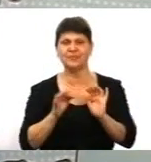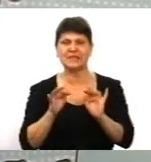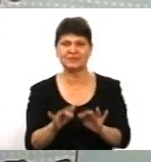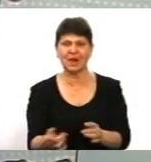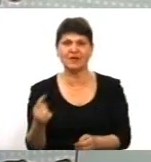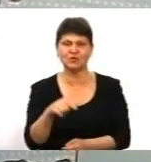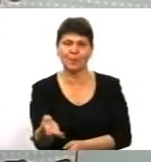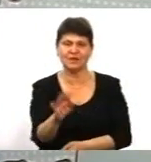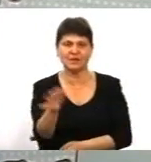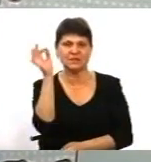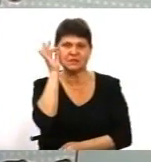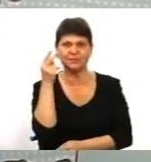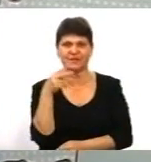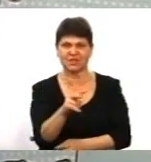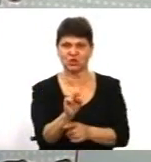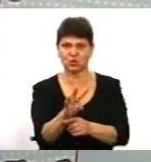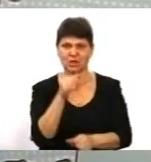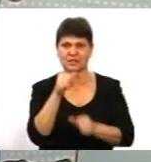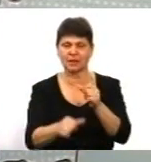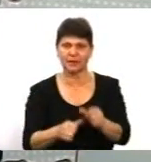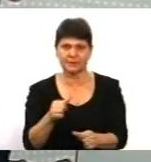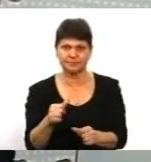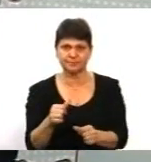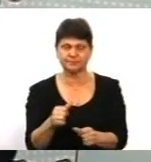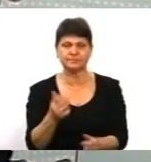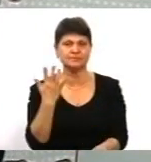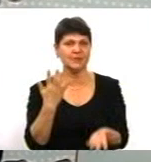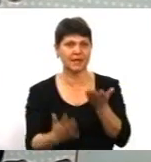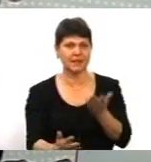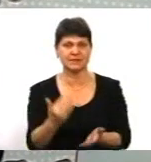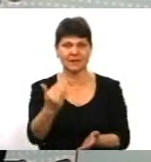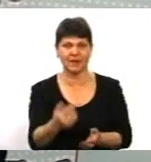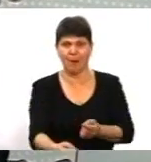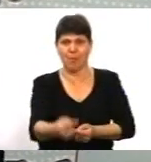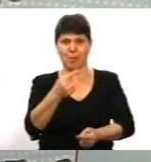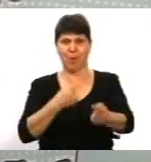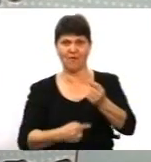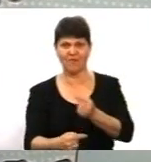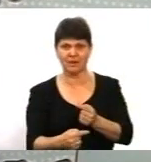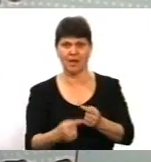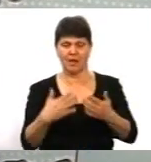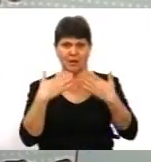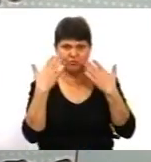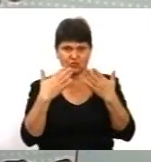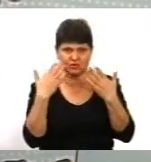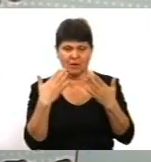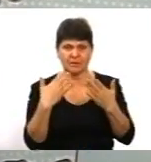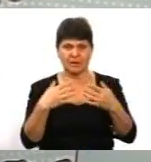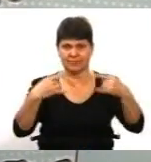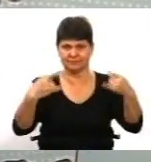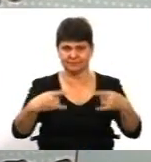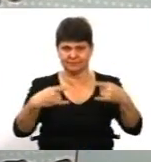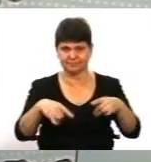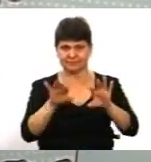згадаємо 2014 рік. Якщо ви повернетесь і почитаєте тодішні медіа, то